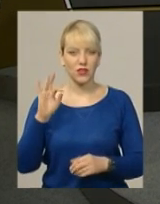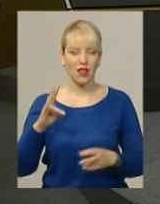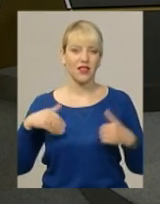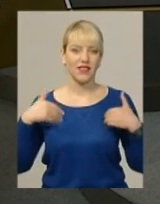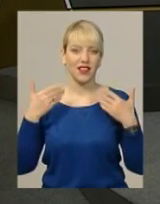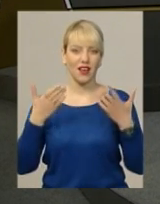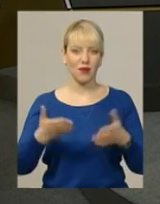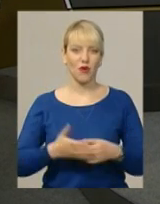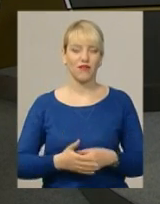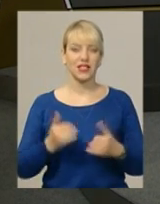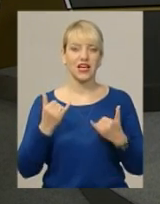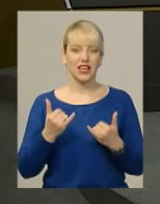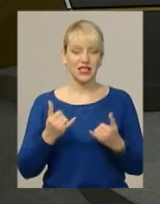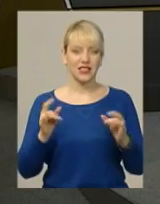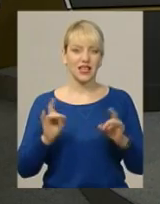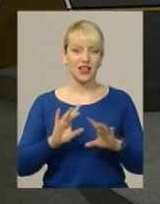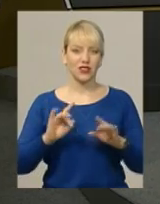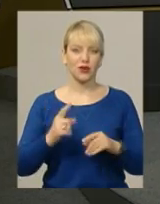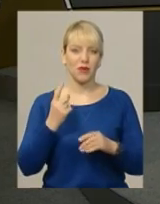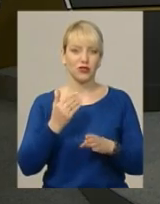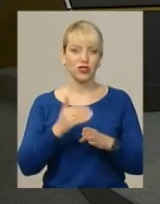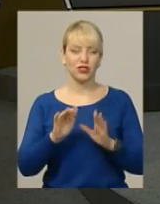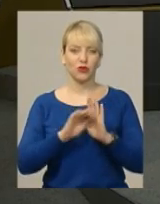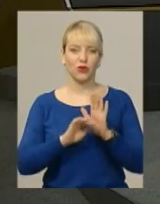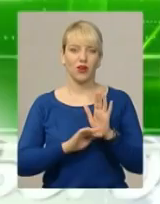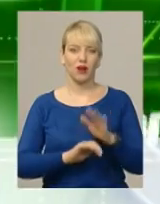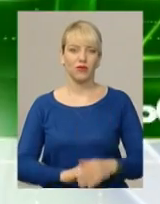Ми вітаємо вас. І зараз анонс першої частини програми.